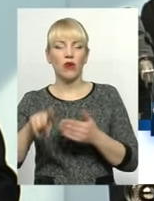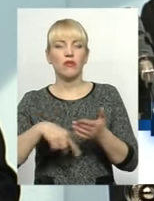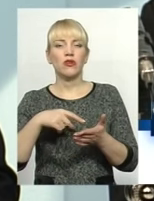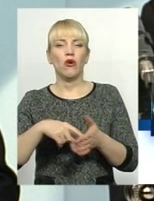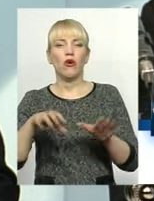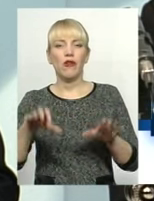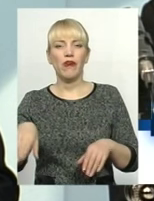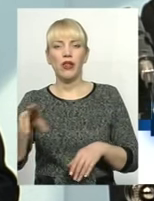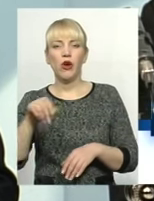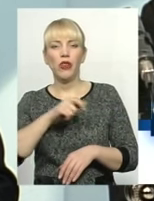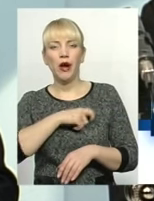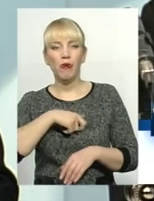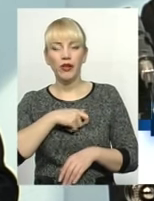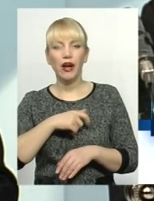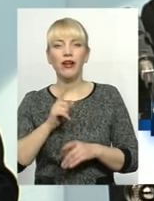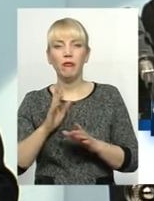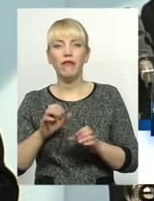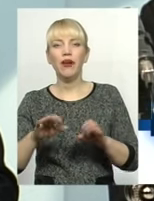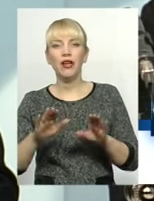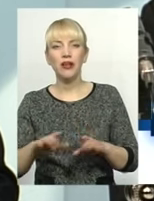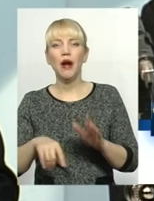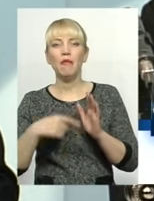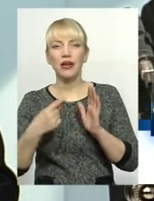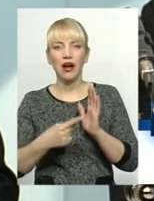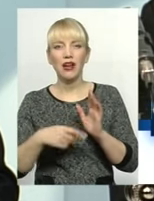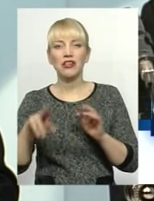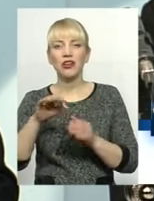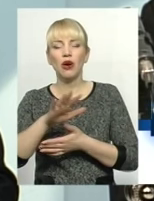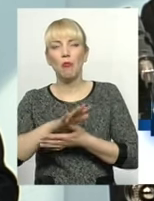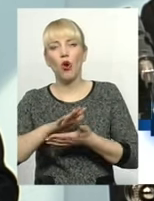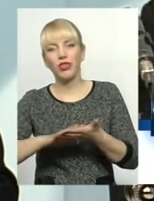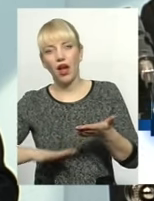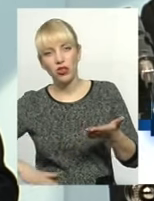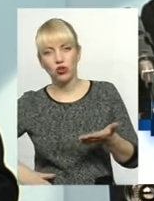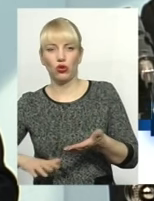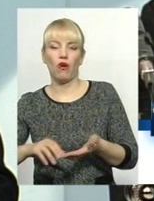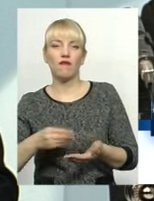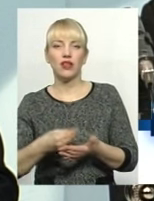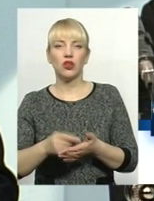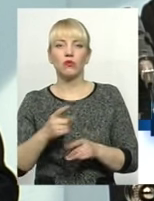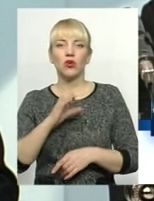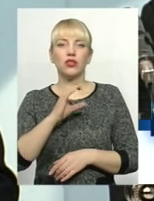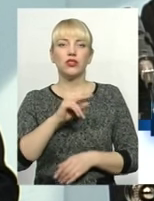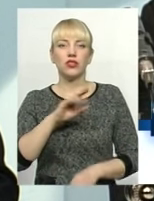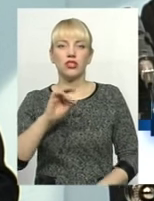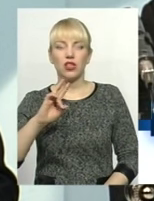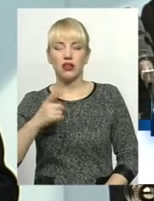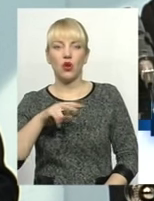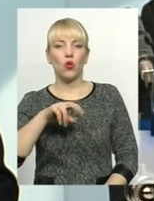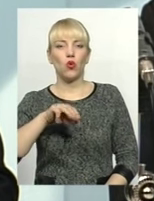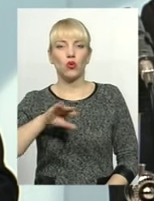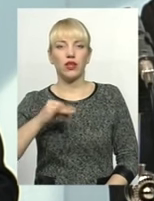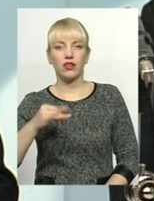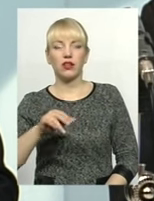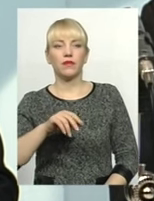і будемо вирішувати питання щодо подальшого фінансування, тому що за січень, за лютий заплочена зарплата, ну, вже